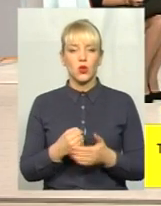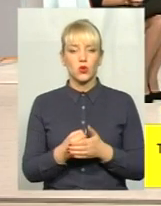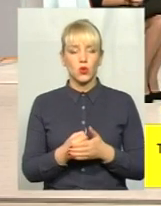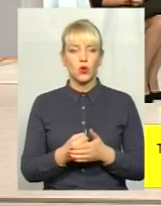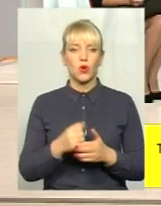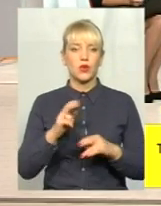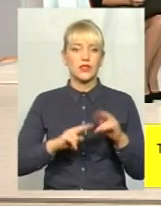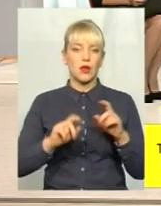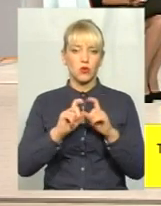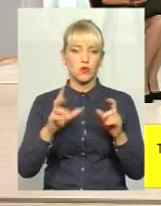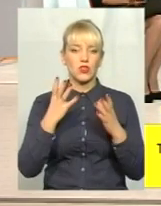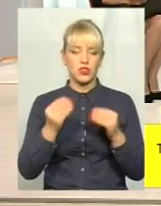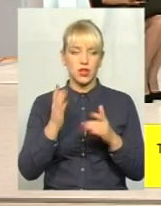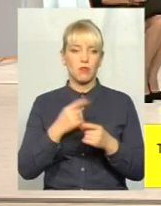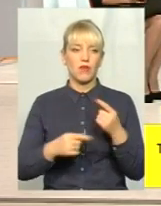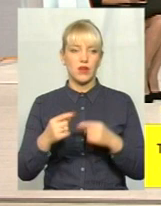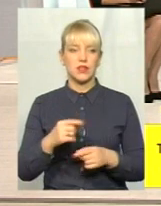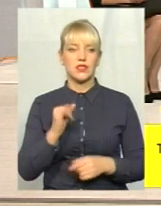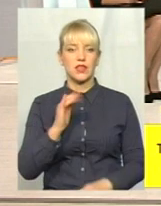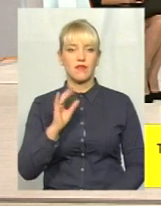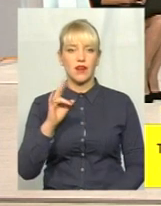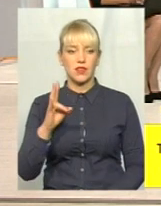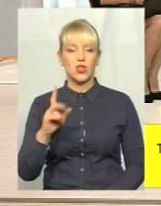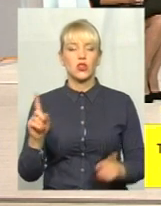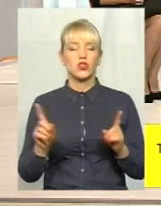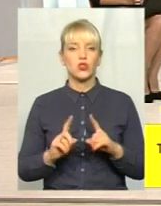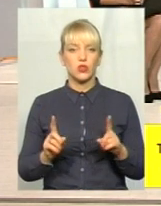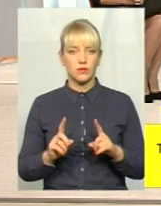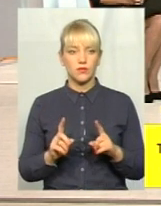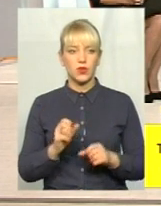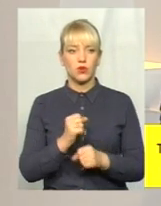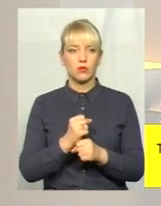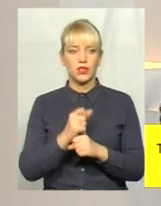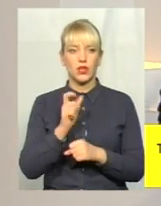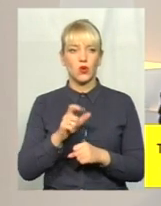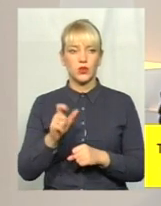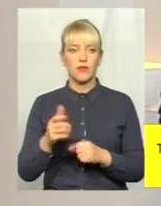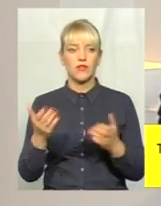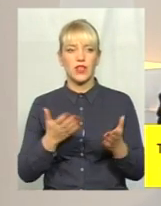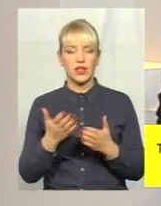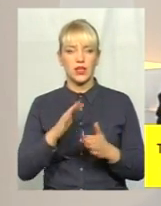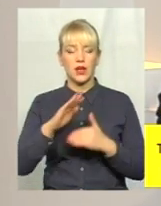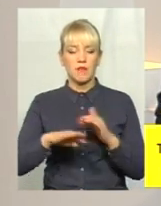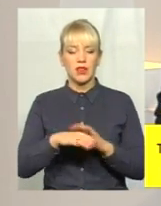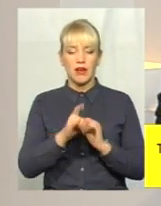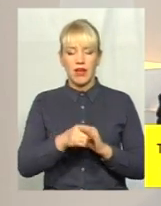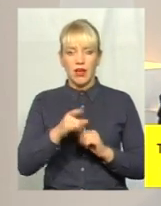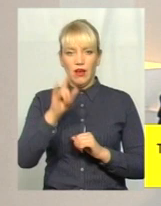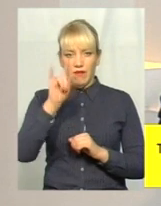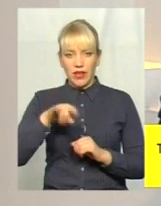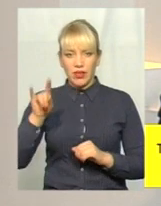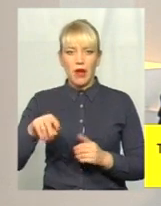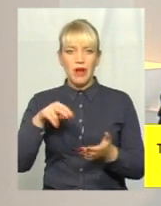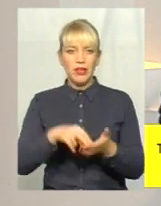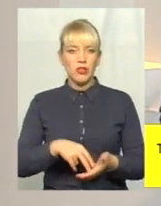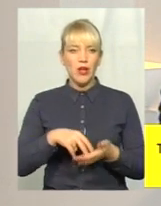ми ще повернемося. зараз, пане Іван, скажіть, все ж таки, що робити людьми, в яких під вікном стоять автомобіль?